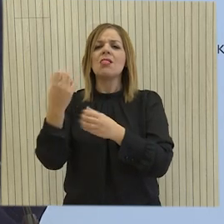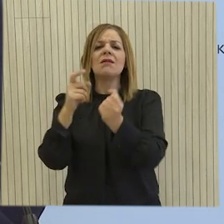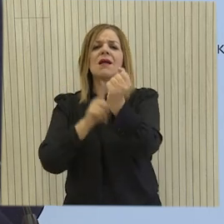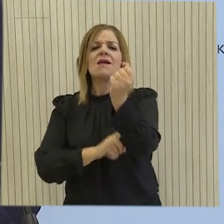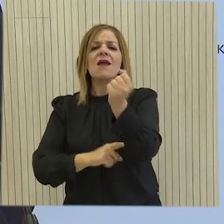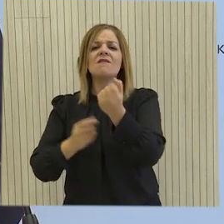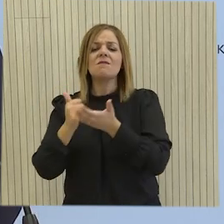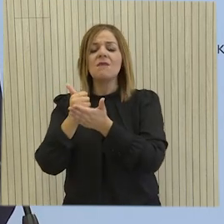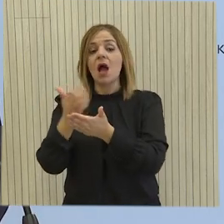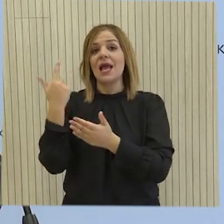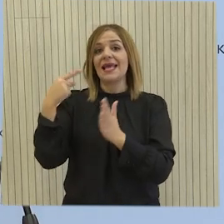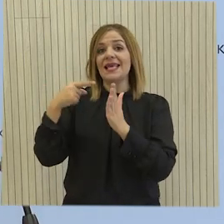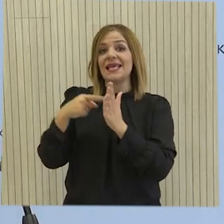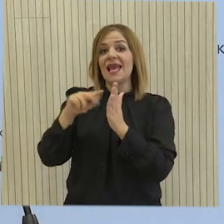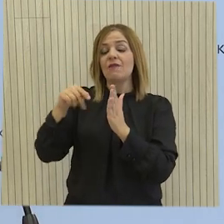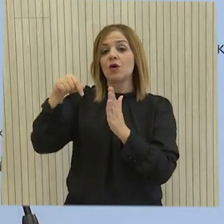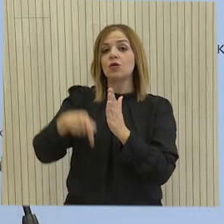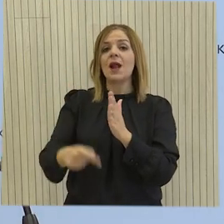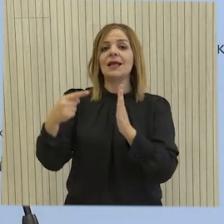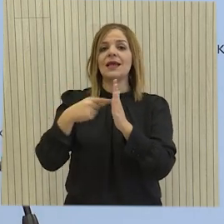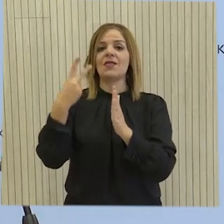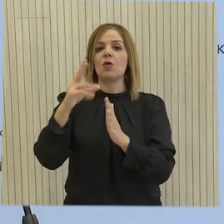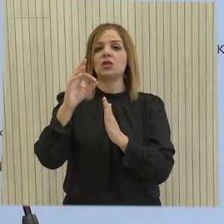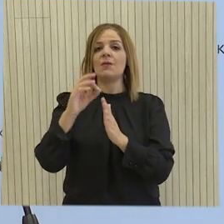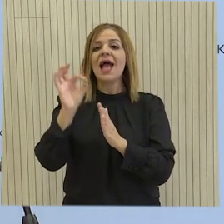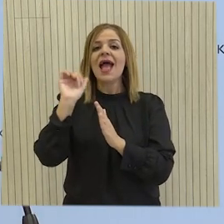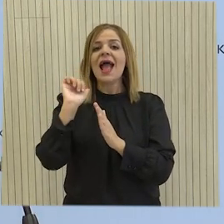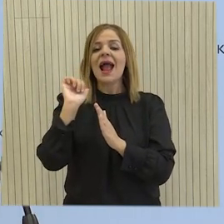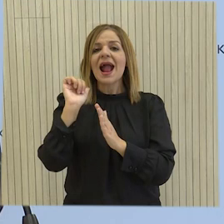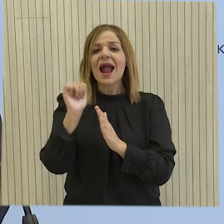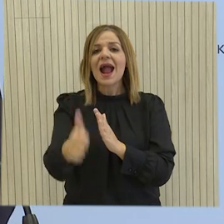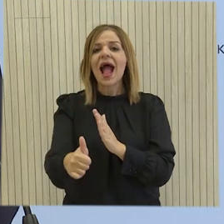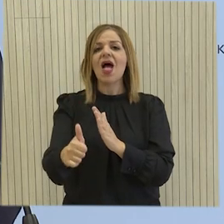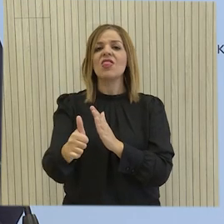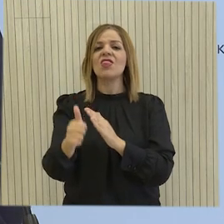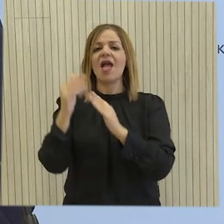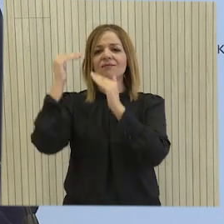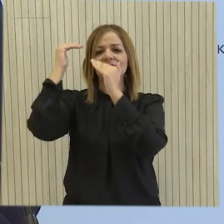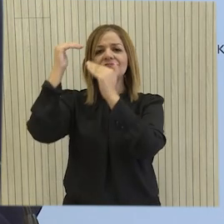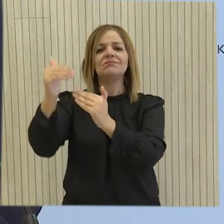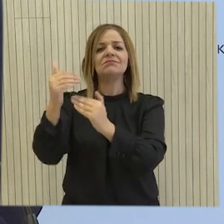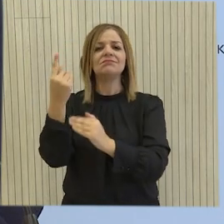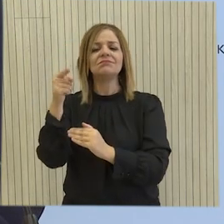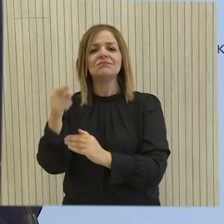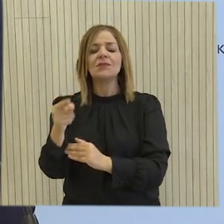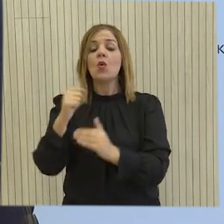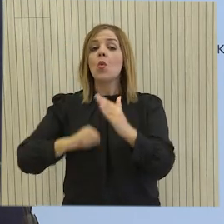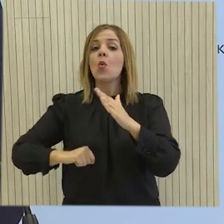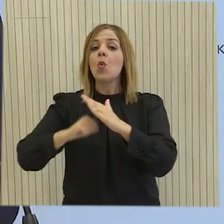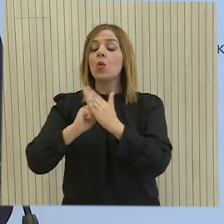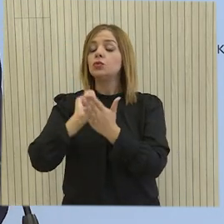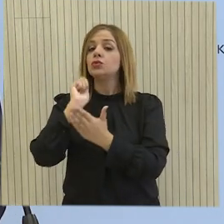αυξάνεται από 1.000 ευρώ στα 1.250 ευρώ αναγκατεστημένη κιλοβατόρα φωτοβολταϊκού με μέγιστο